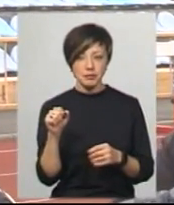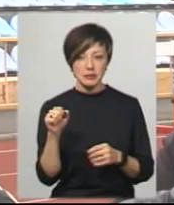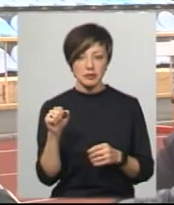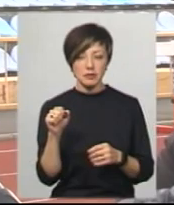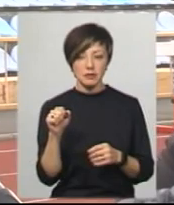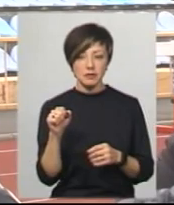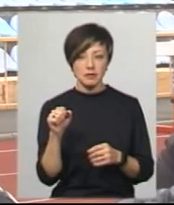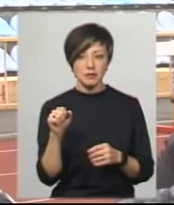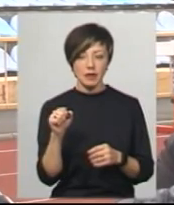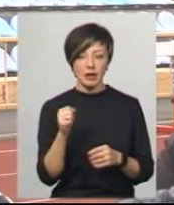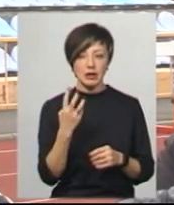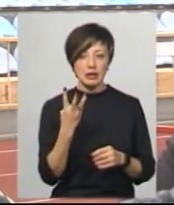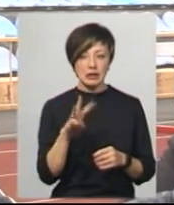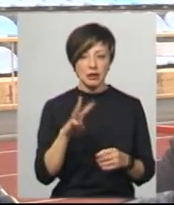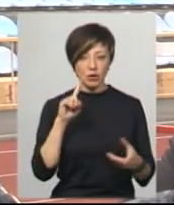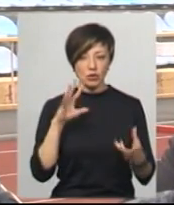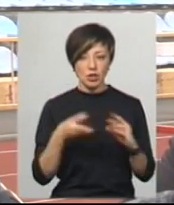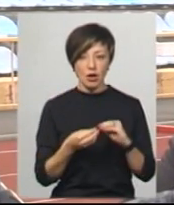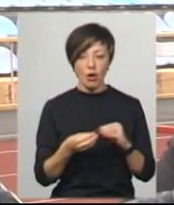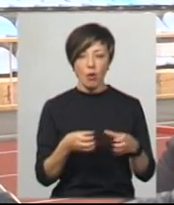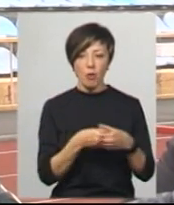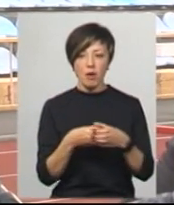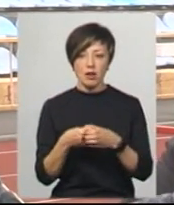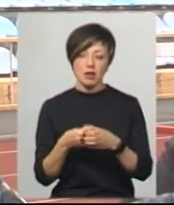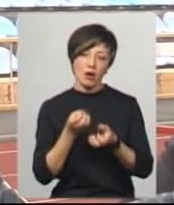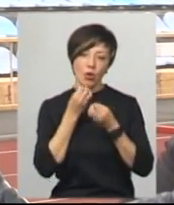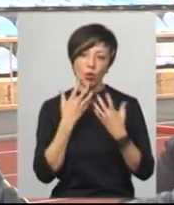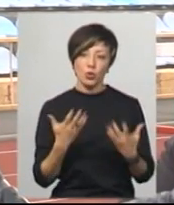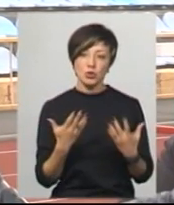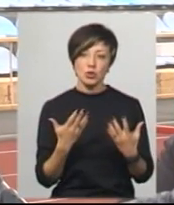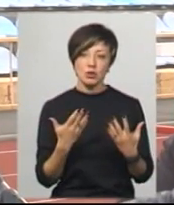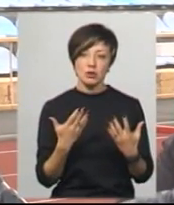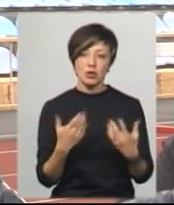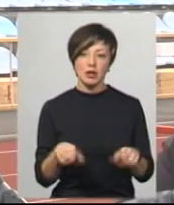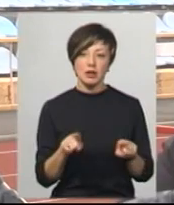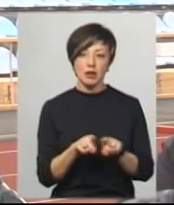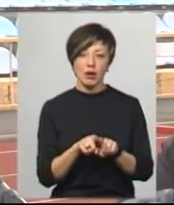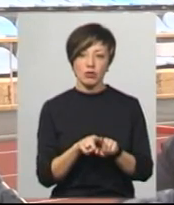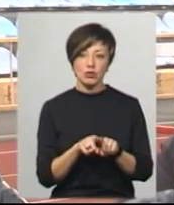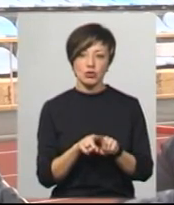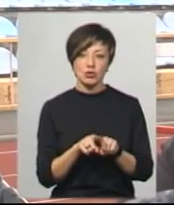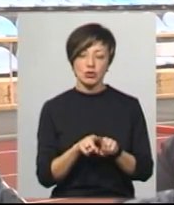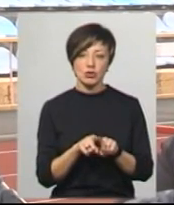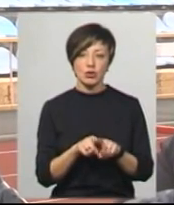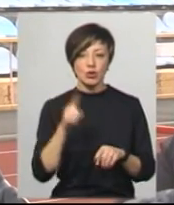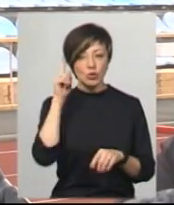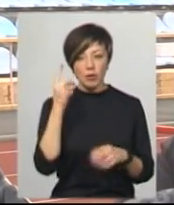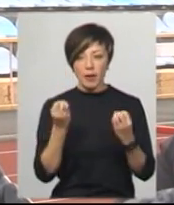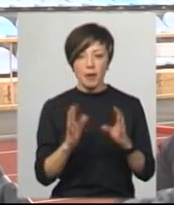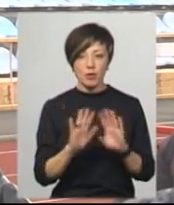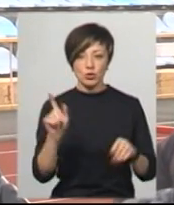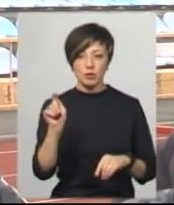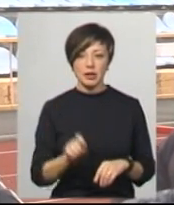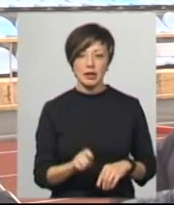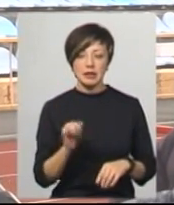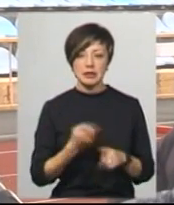здобувати три очки. Команда Нива хороша, також, думаю, не просто сюди приїхала.